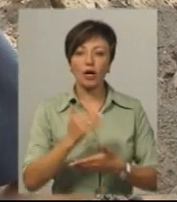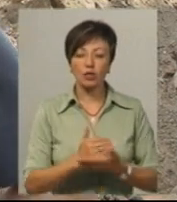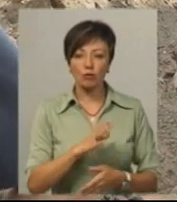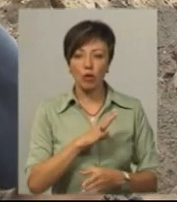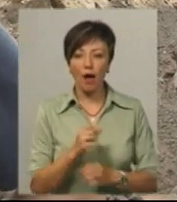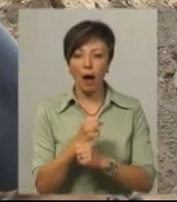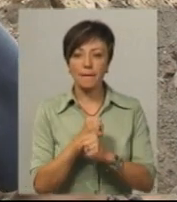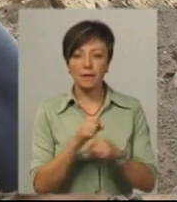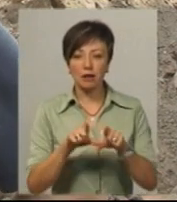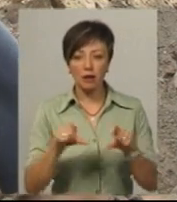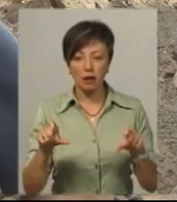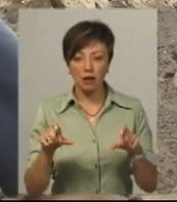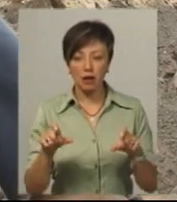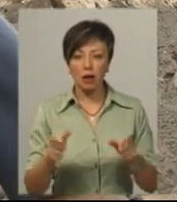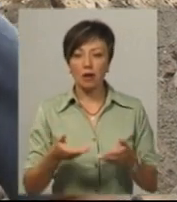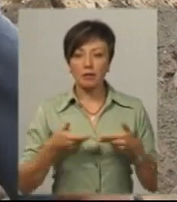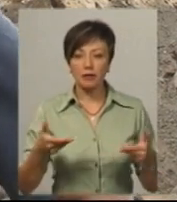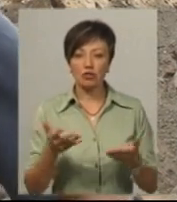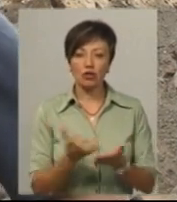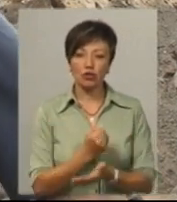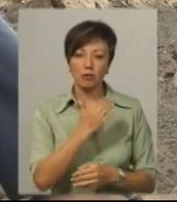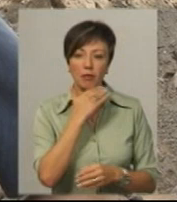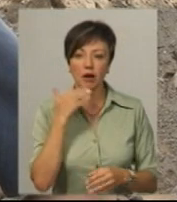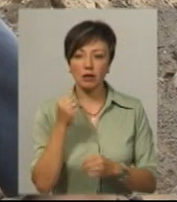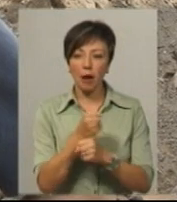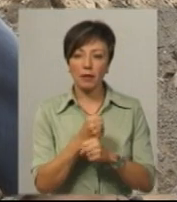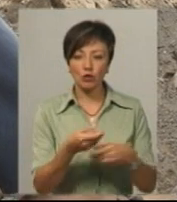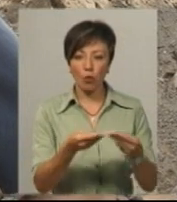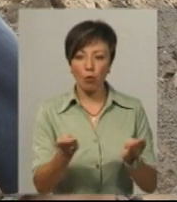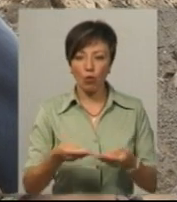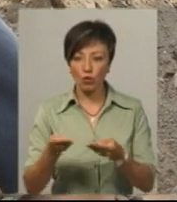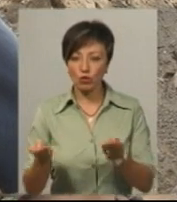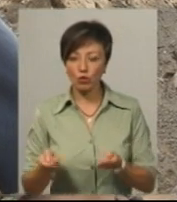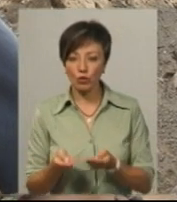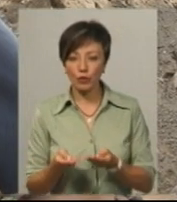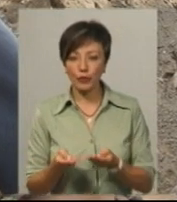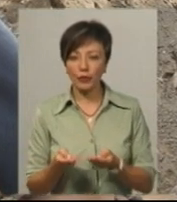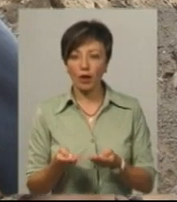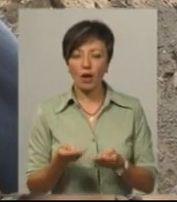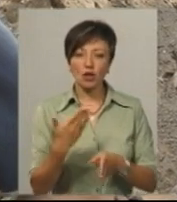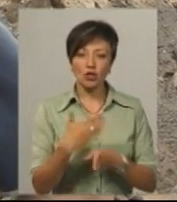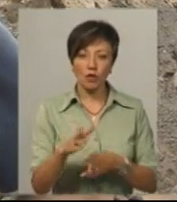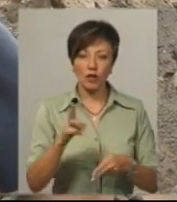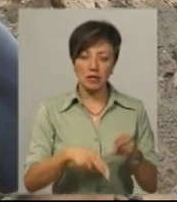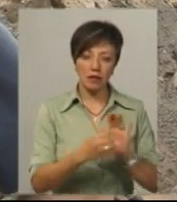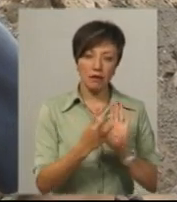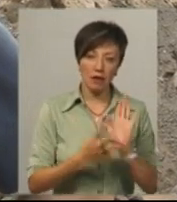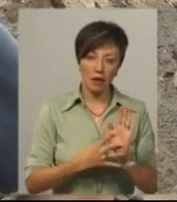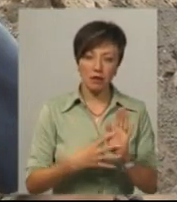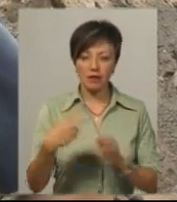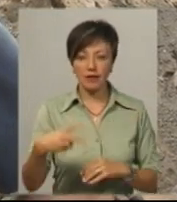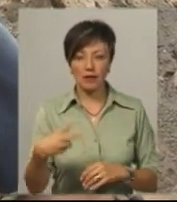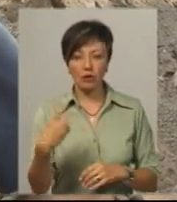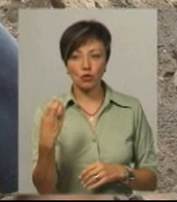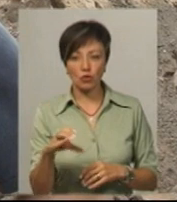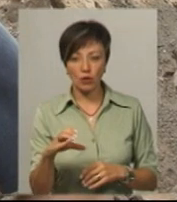аптека. Ми знайшли багато аптечного посуду, частково кінця 19-го, вже в 20